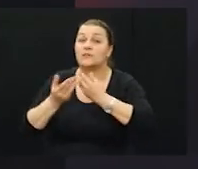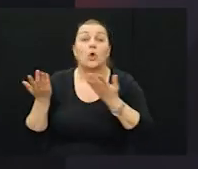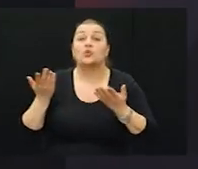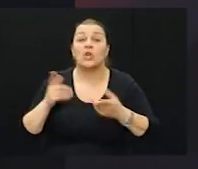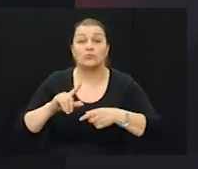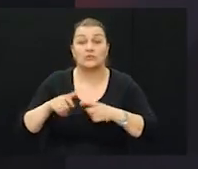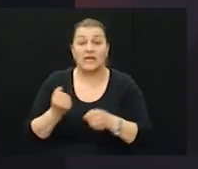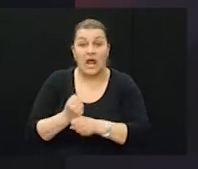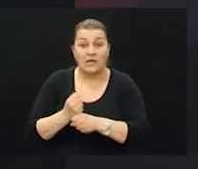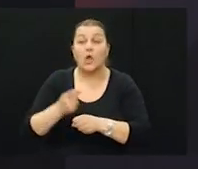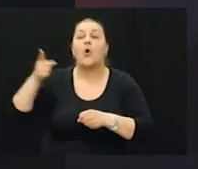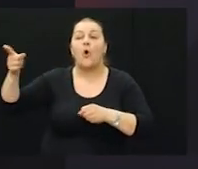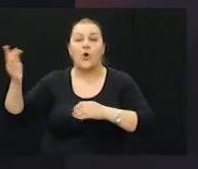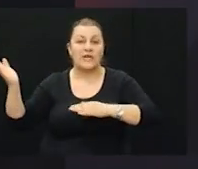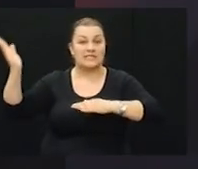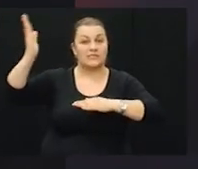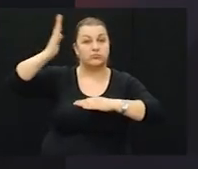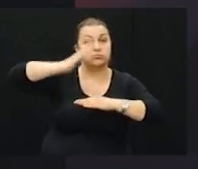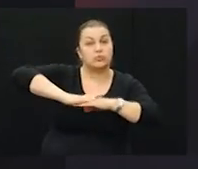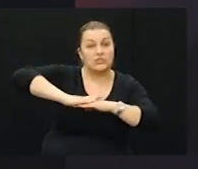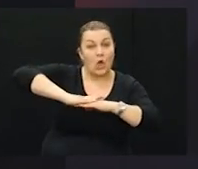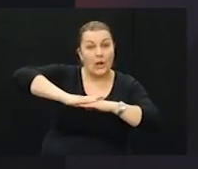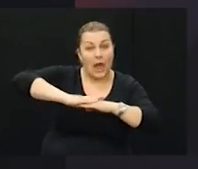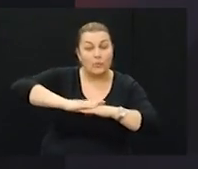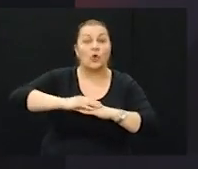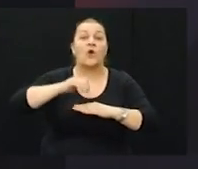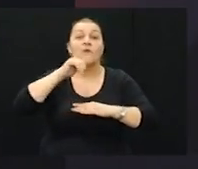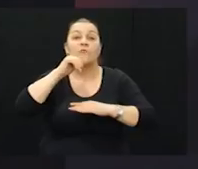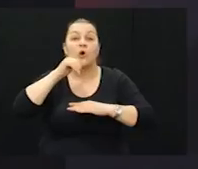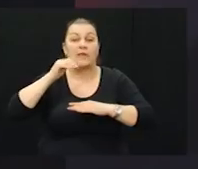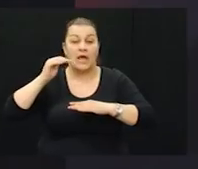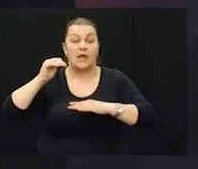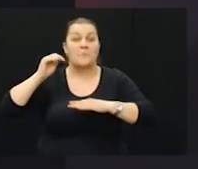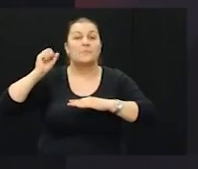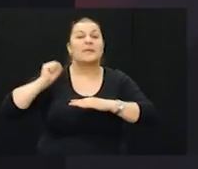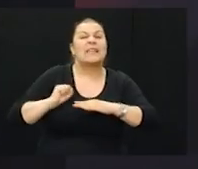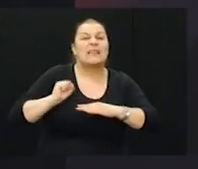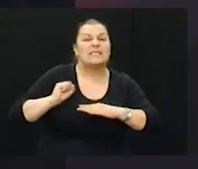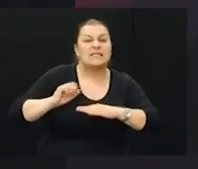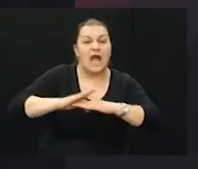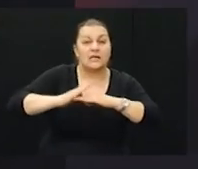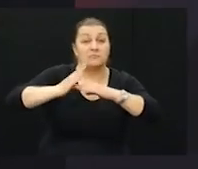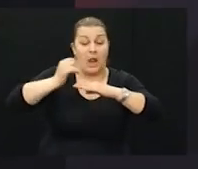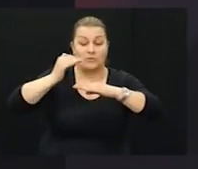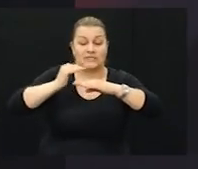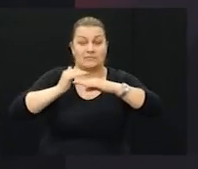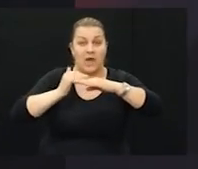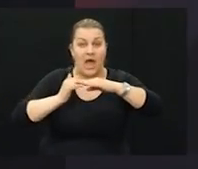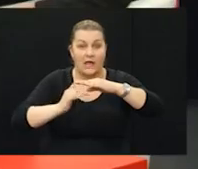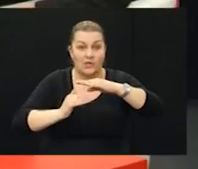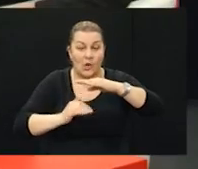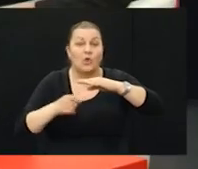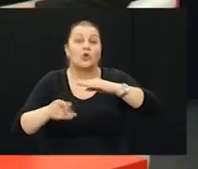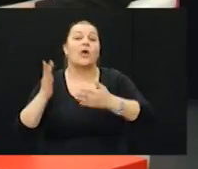On ispustio preljevnu klapnu, smanjio se pritisak vode nakon nekoliko dana i kjedana u jezeru